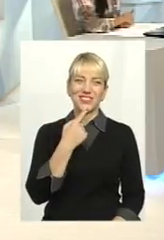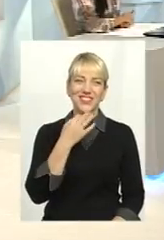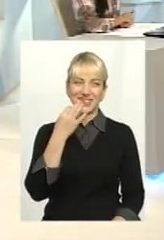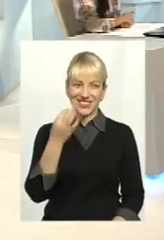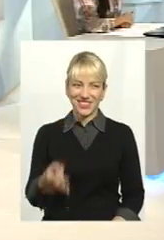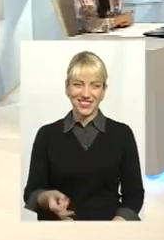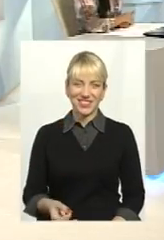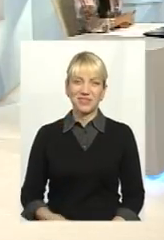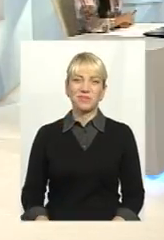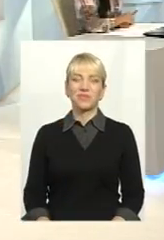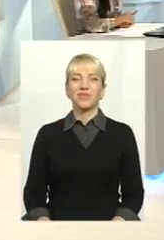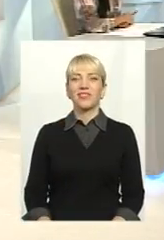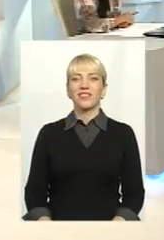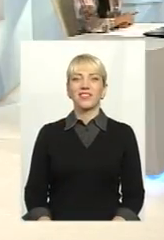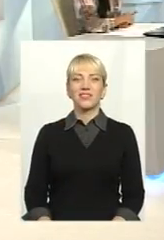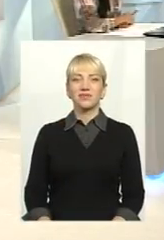десь декілька слів сказати.